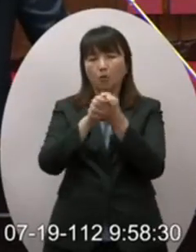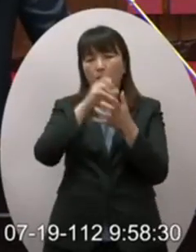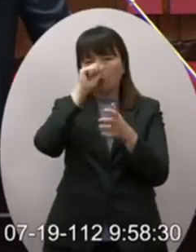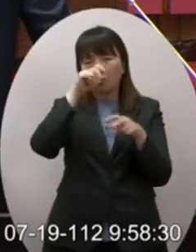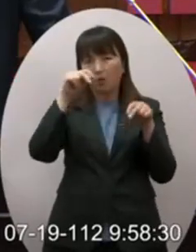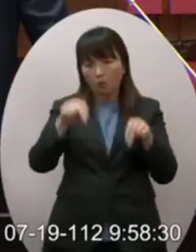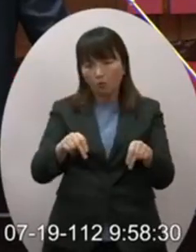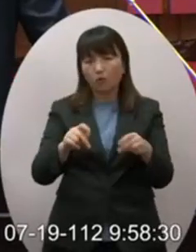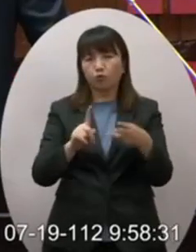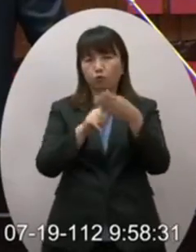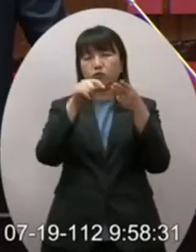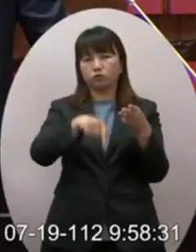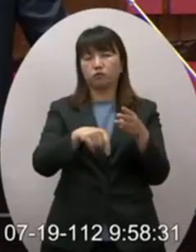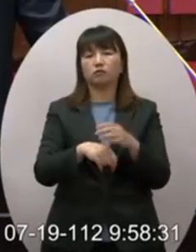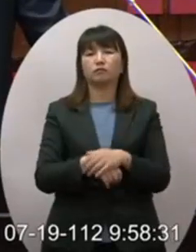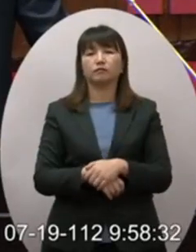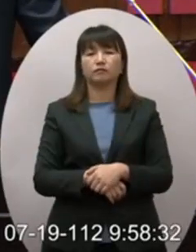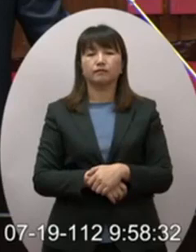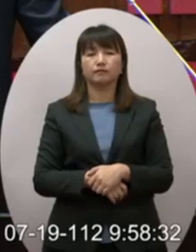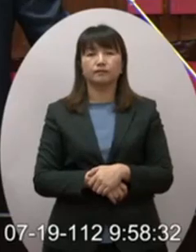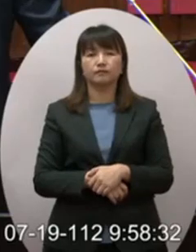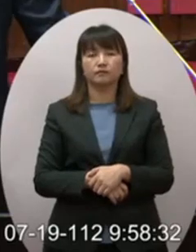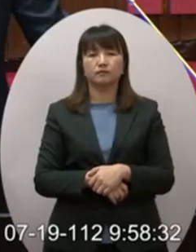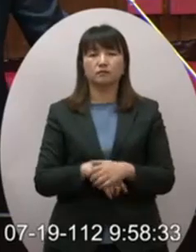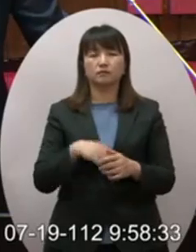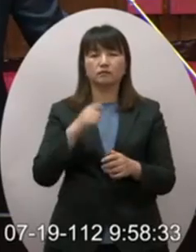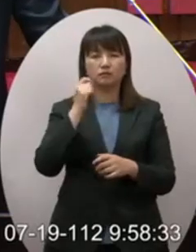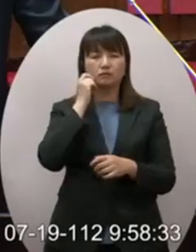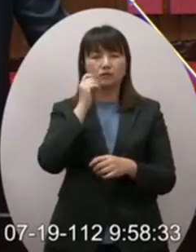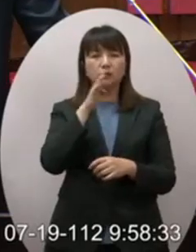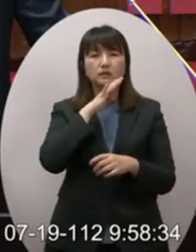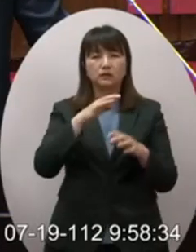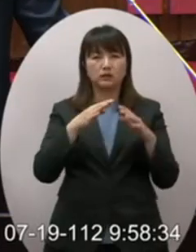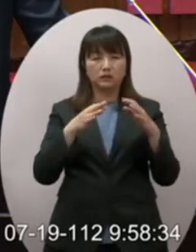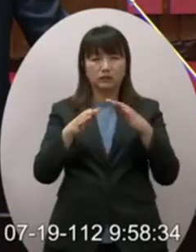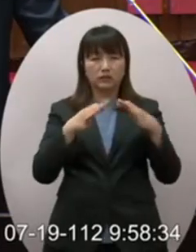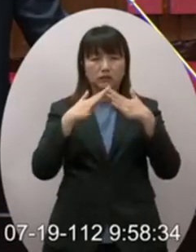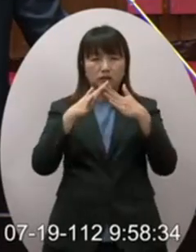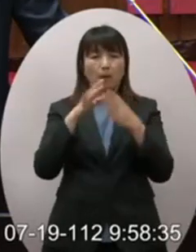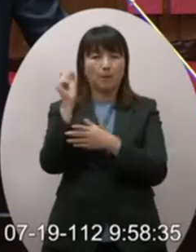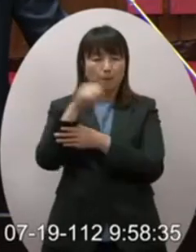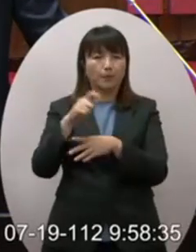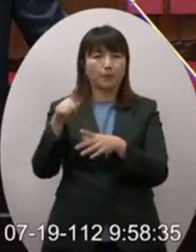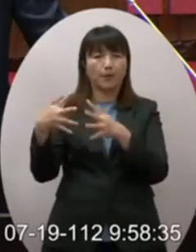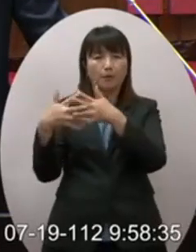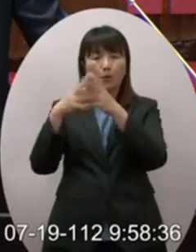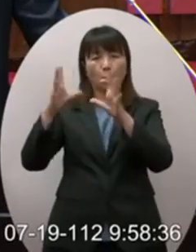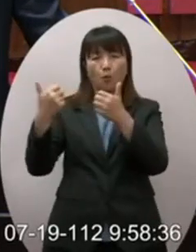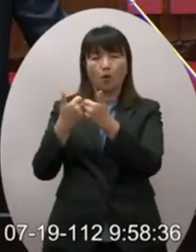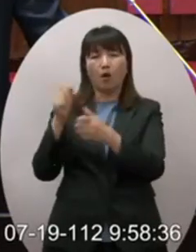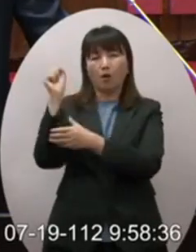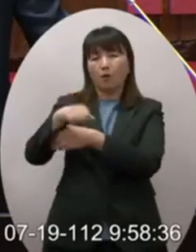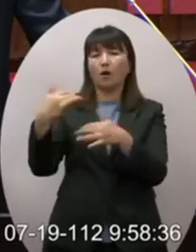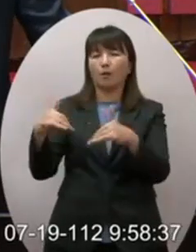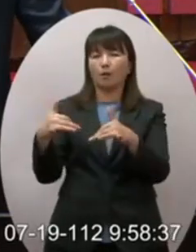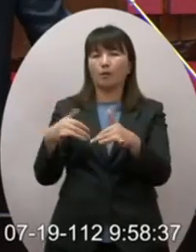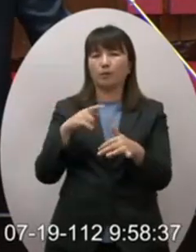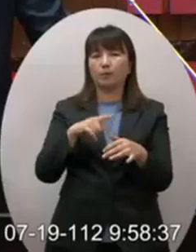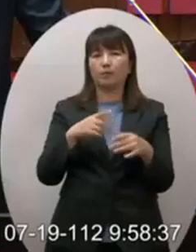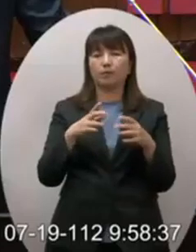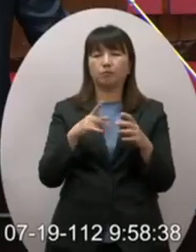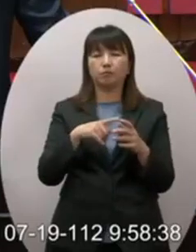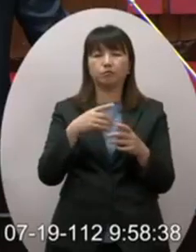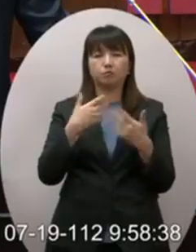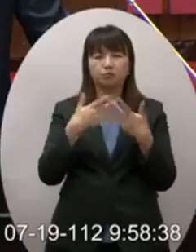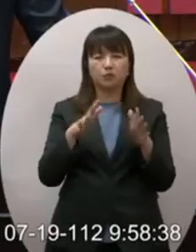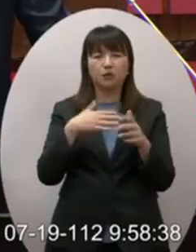最重要是台美關係的友好再來不可能簽市場準入因為美國國會沒有授權所以也不要